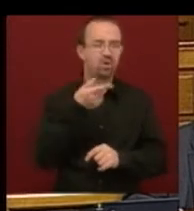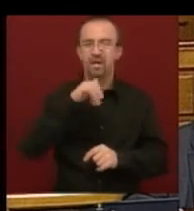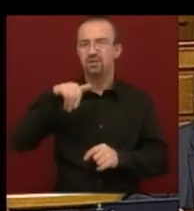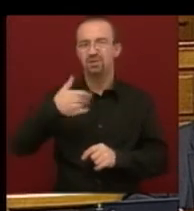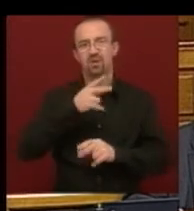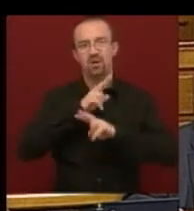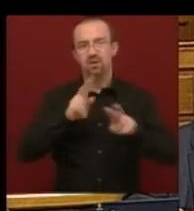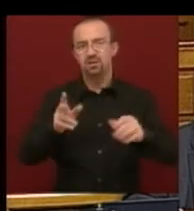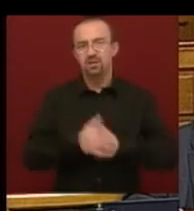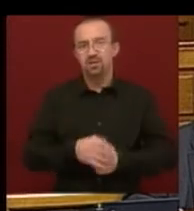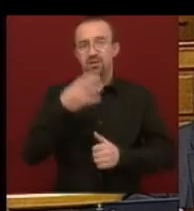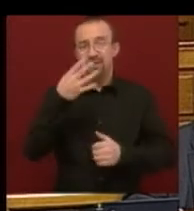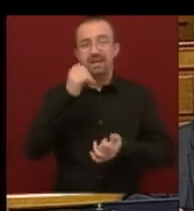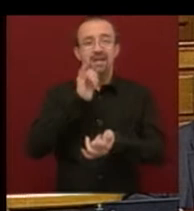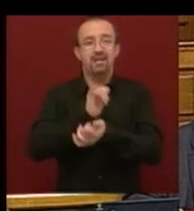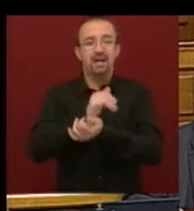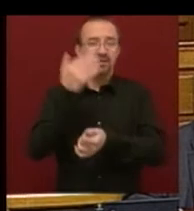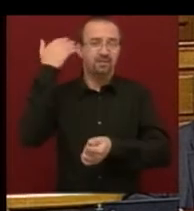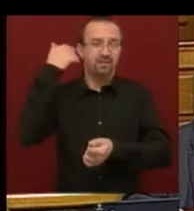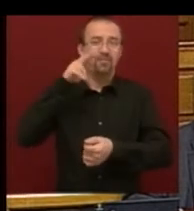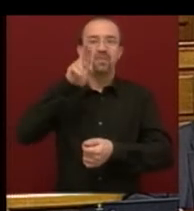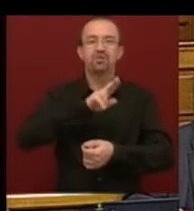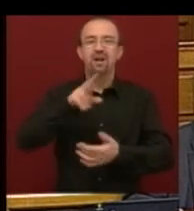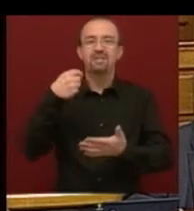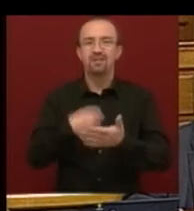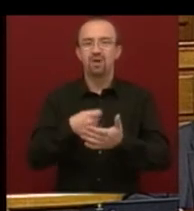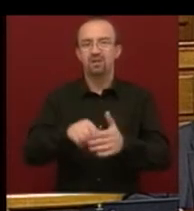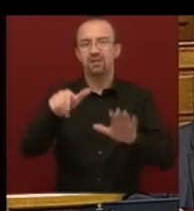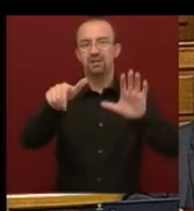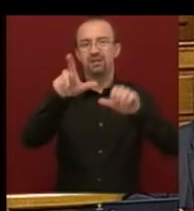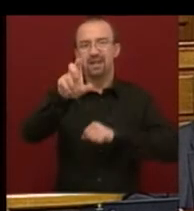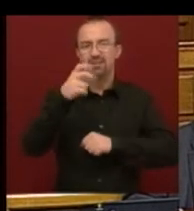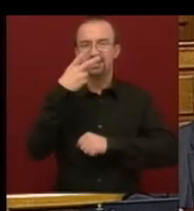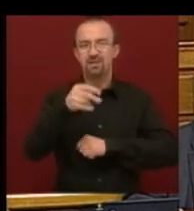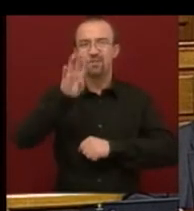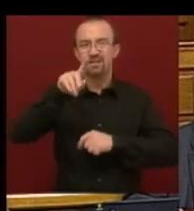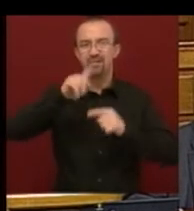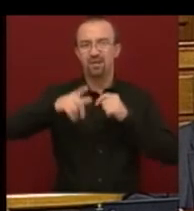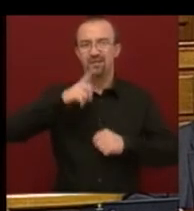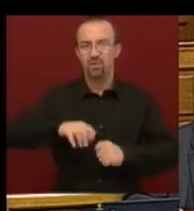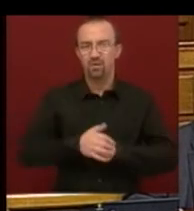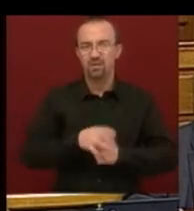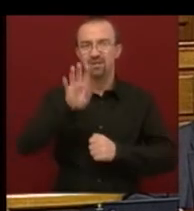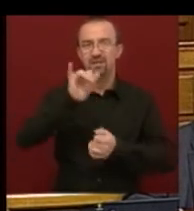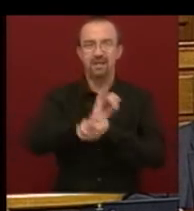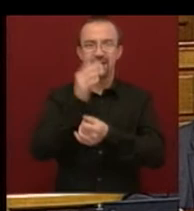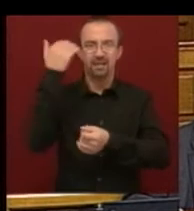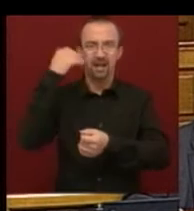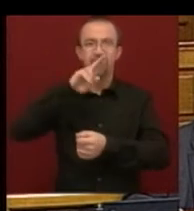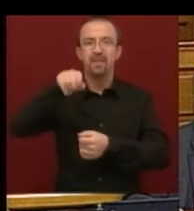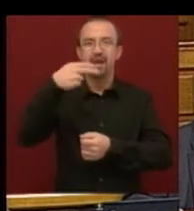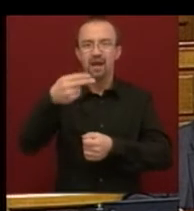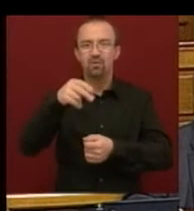vannak. Négy hete a Svájci Frank 234 forintba került, négy hete az